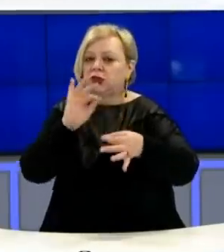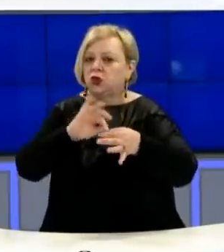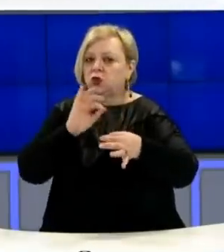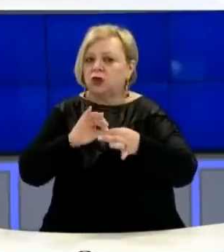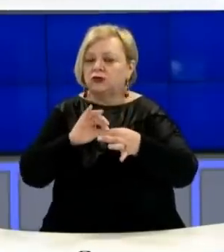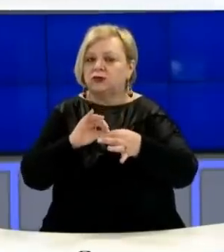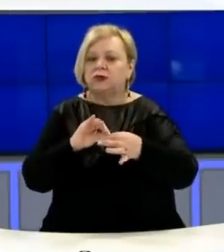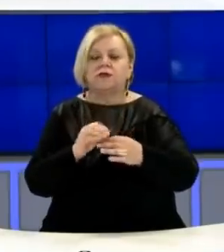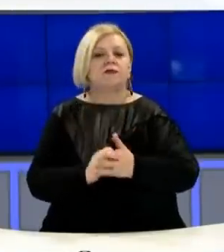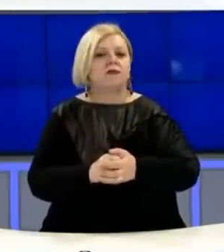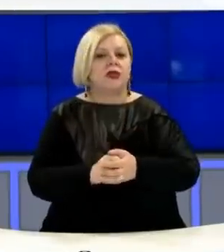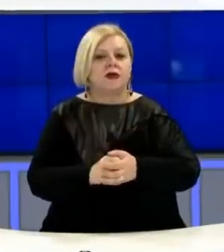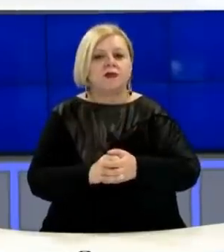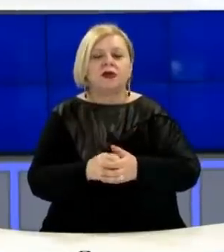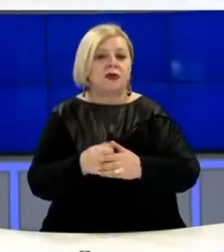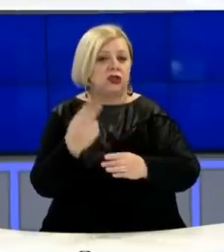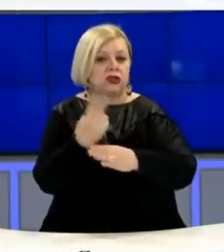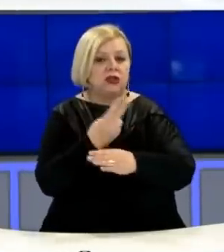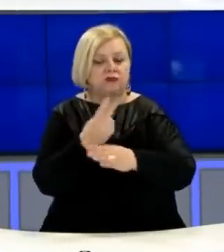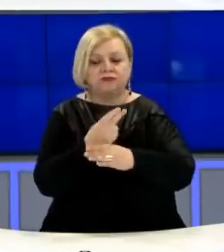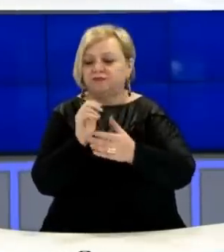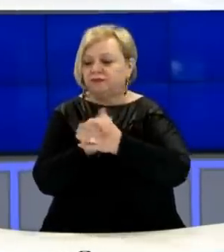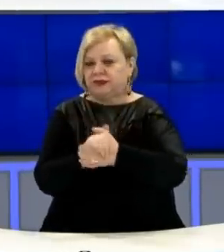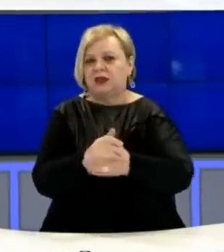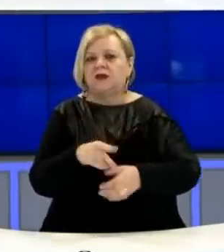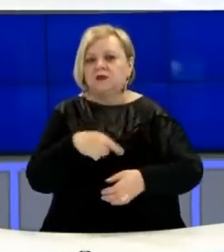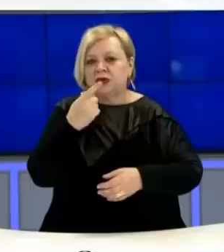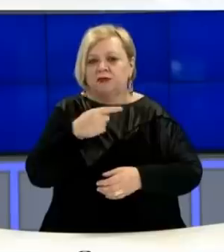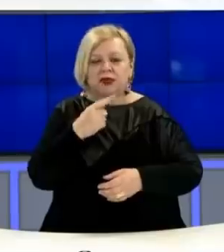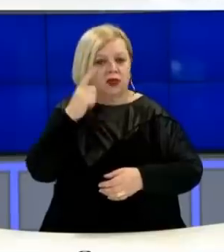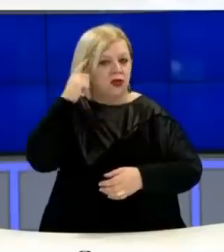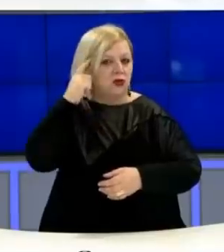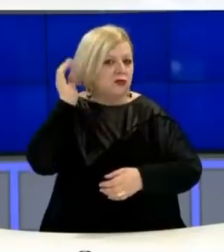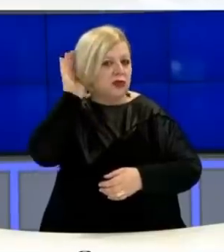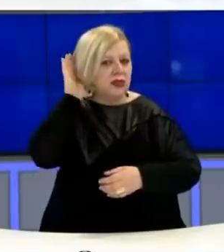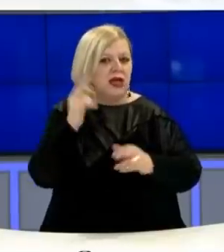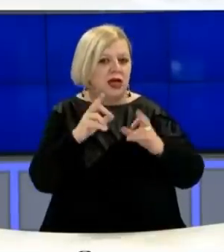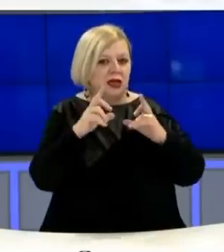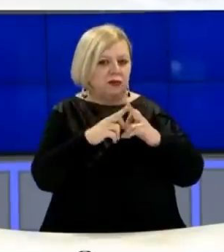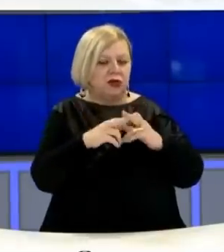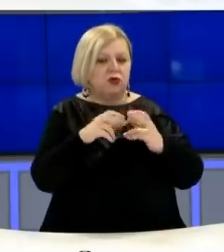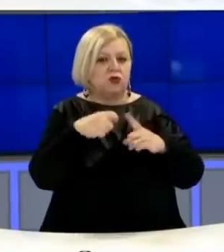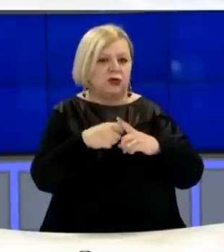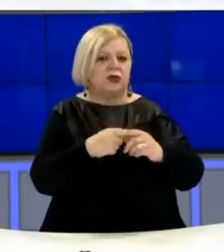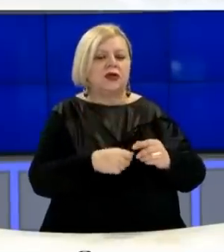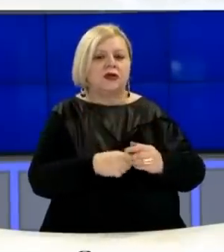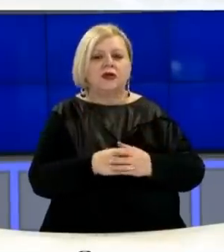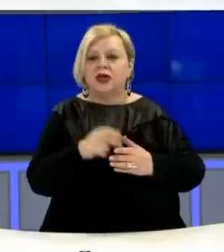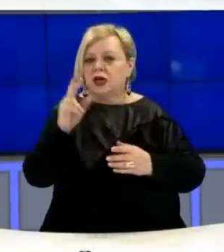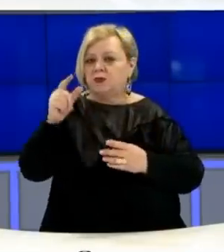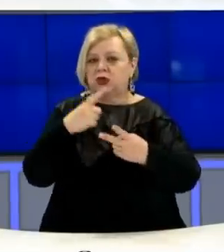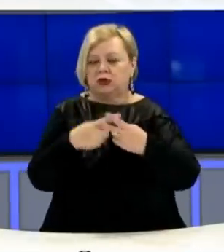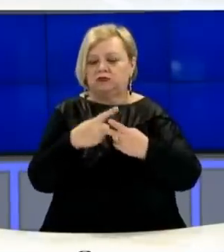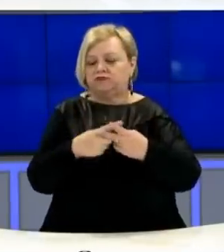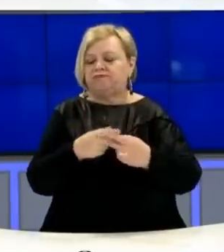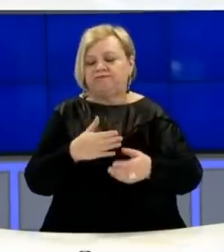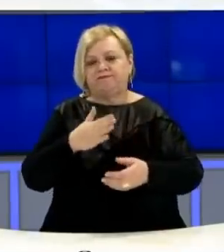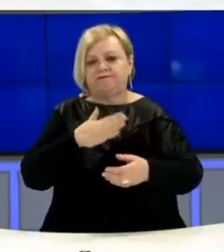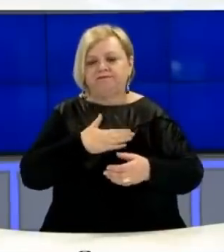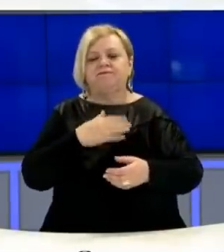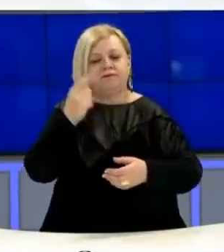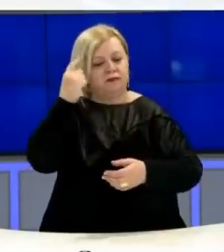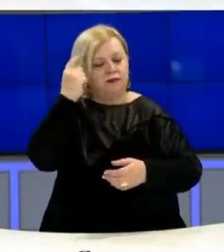tilë që prishin mardhënjët duke përbendur ishë kryeministrat Albin Kurti dhe Ramosh Haradinaj. Nevena duhet një politike